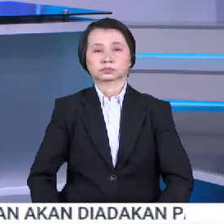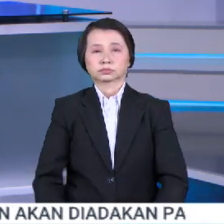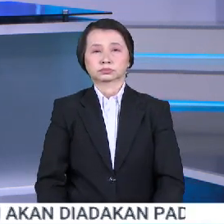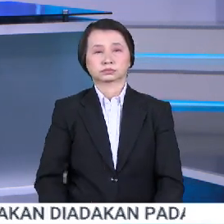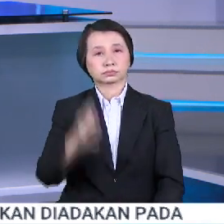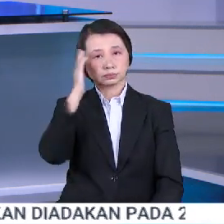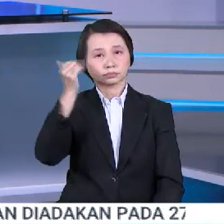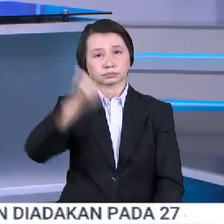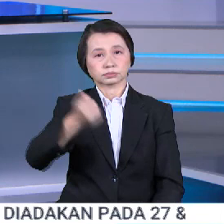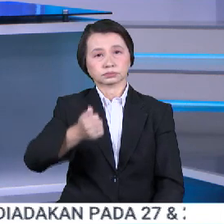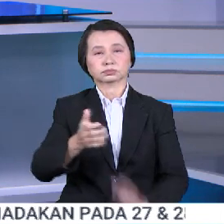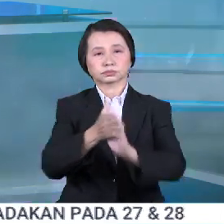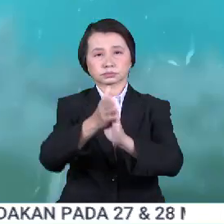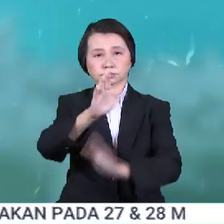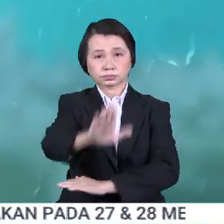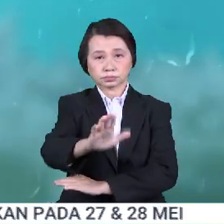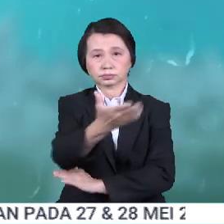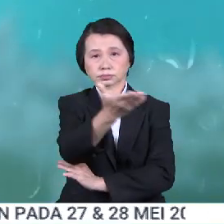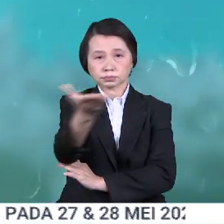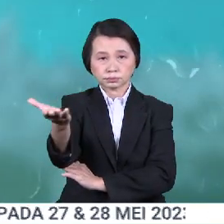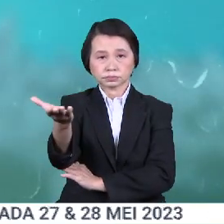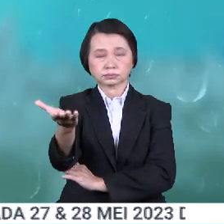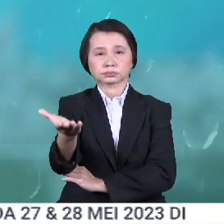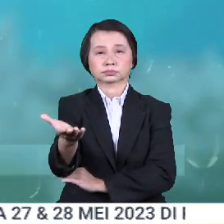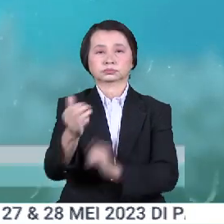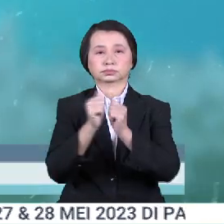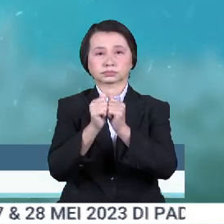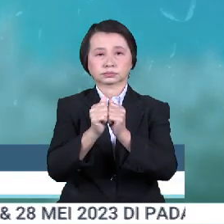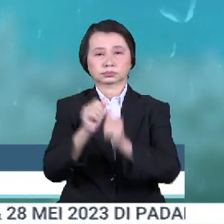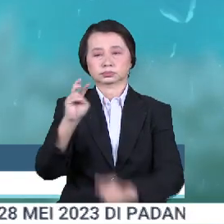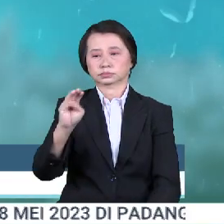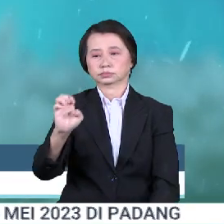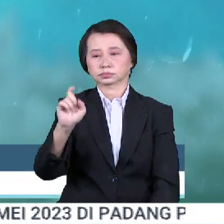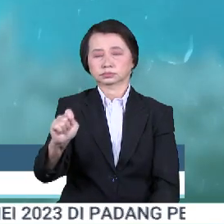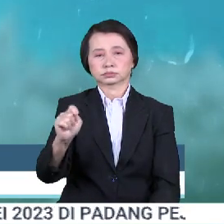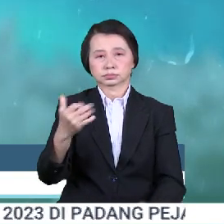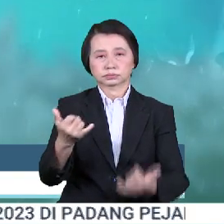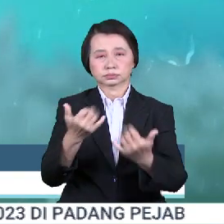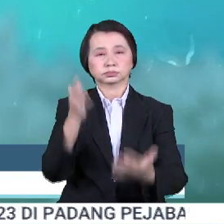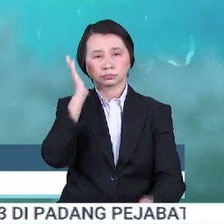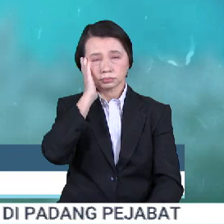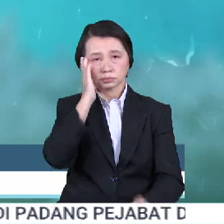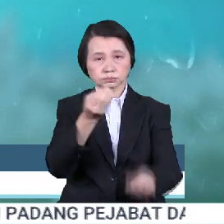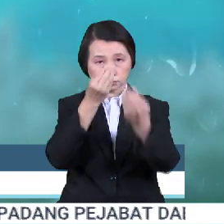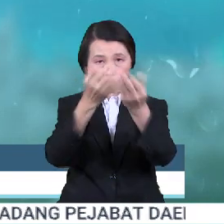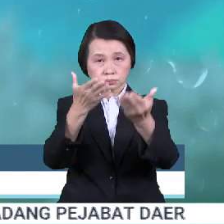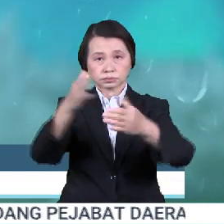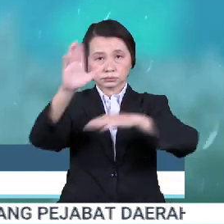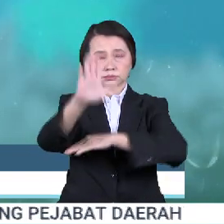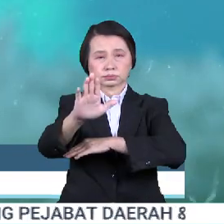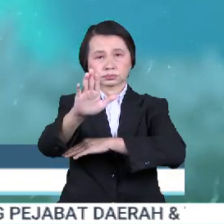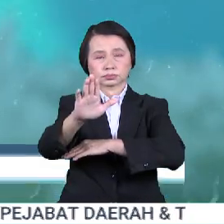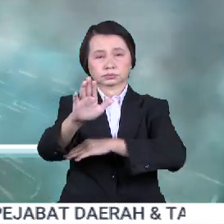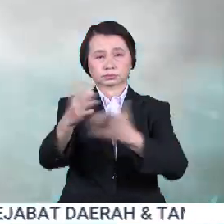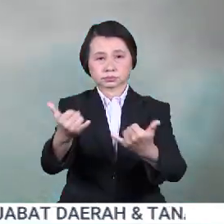Assalamualaikum dan selamat petang kepada semua penonton bersama-sama MAP Malaysia untuk kita ikuti info cuaca pada petang ini. Kita